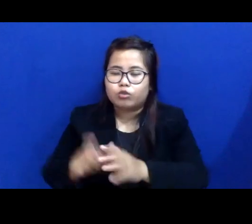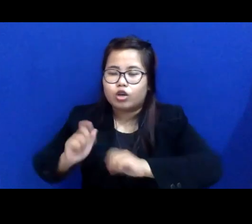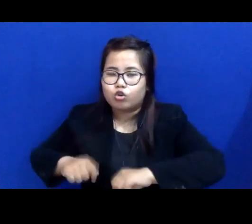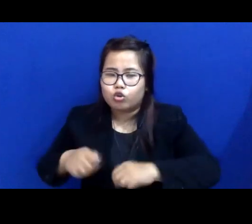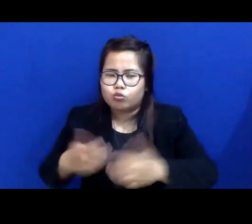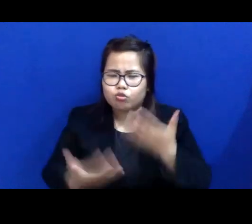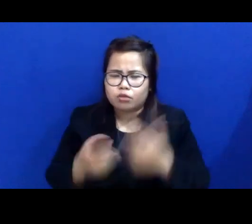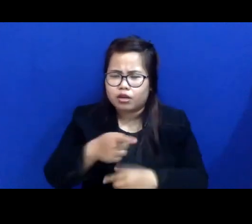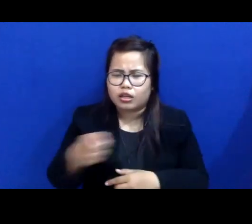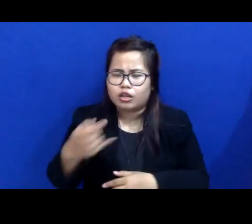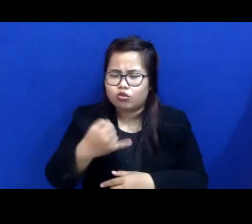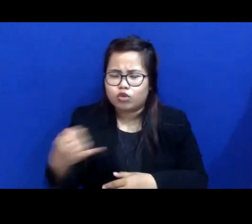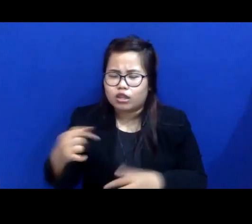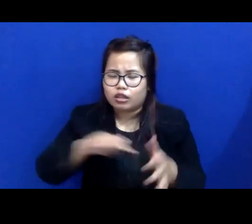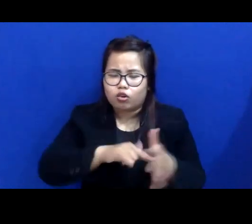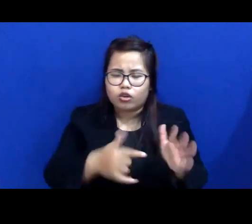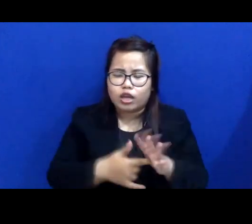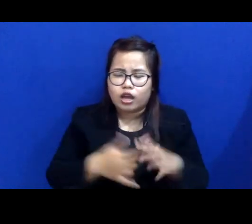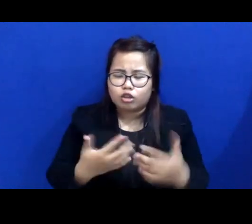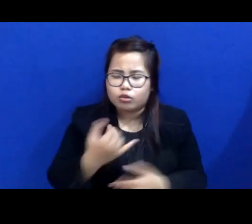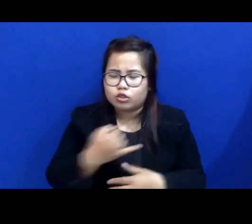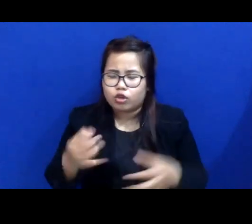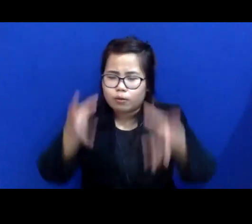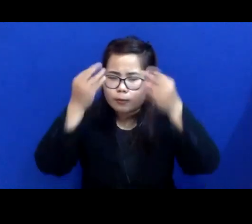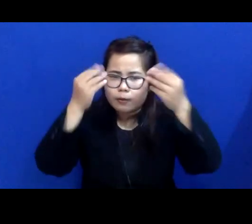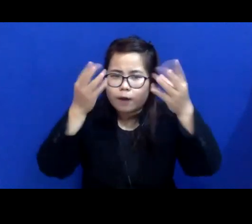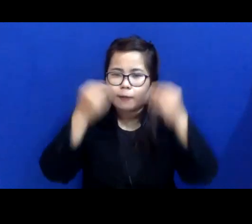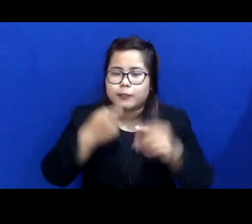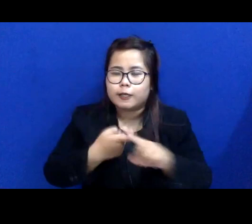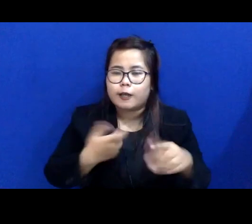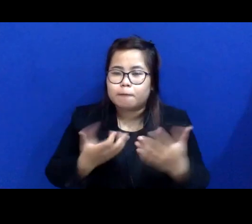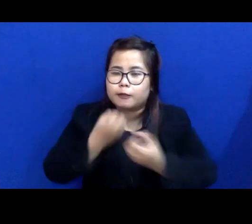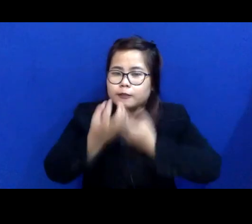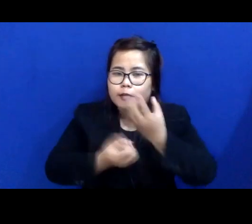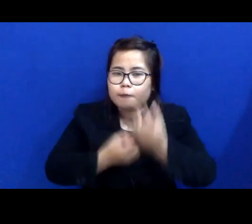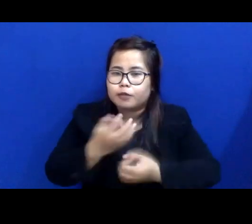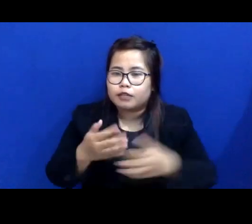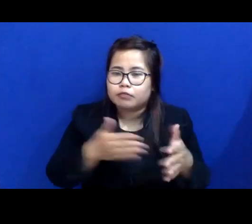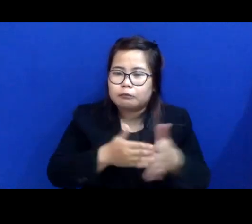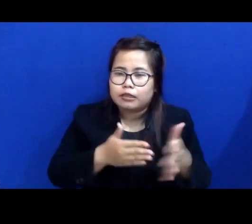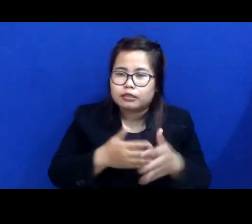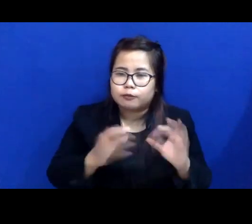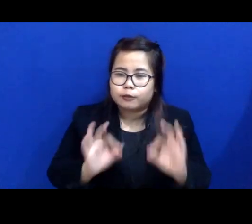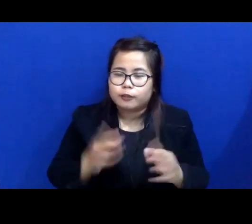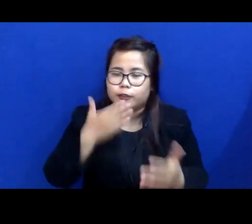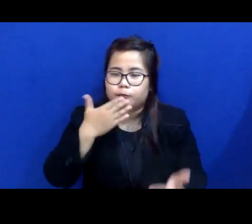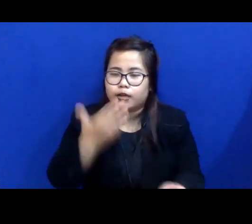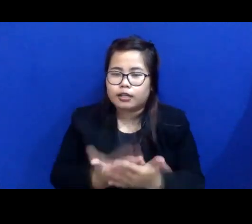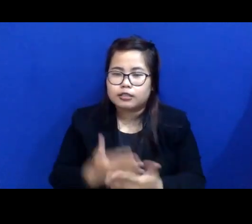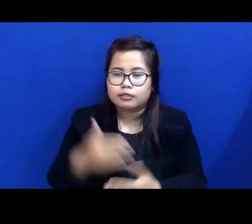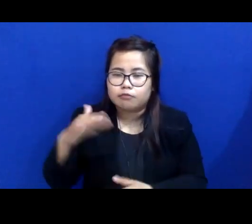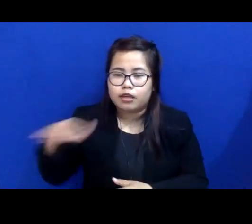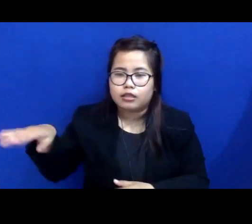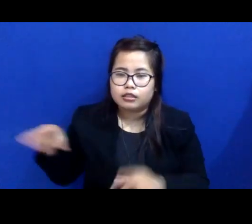mungkin keterbatasan pemahaman atas sesuatu yang disampaikan ini terbatas. Terima kasih, Mbak Zakiya.